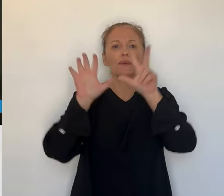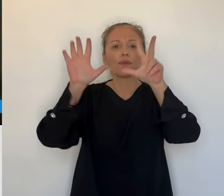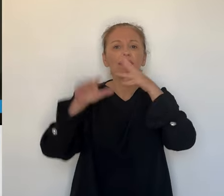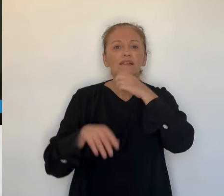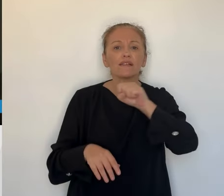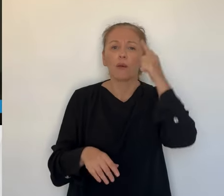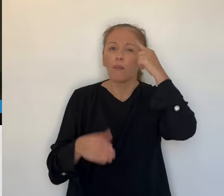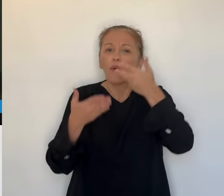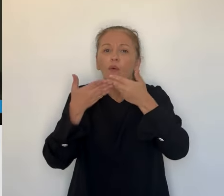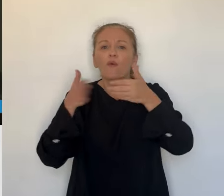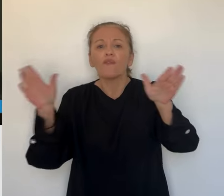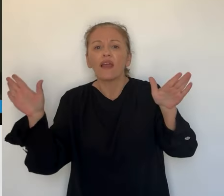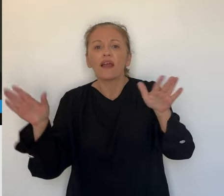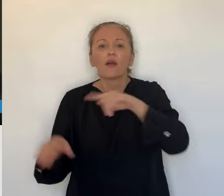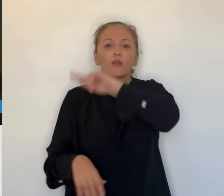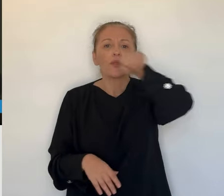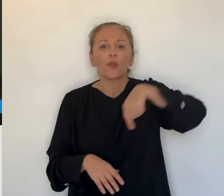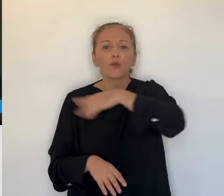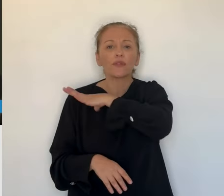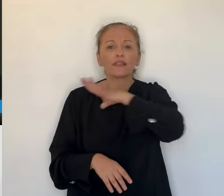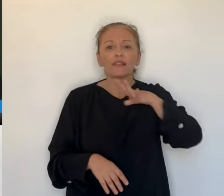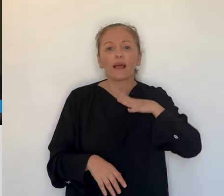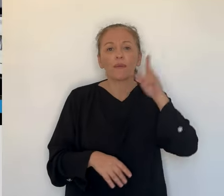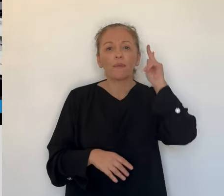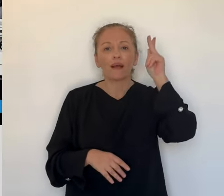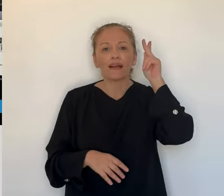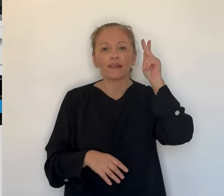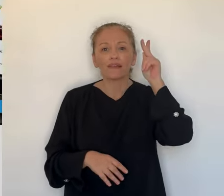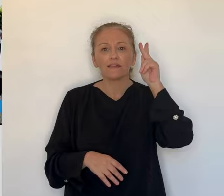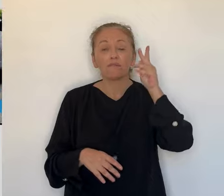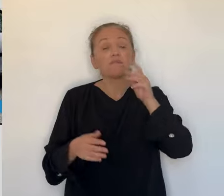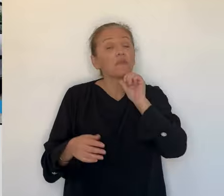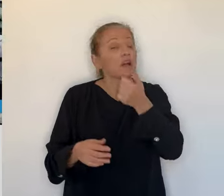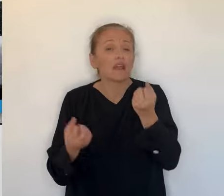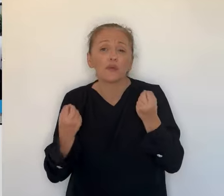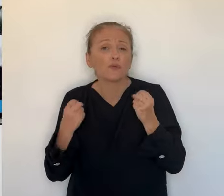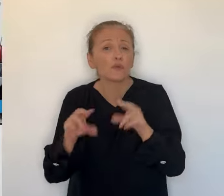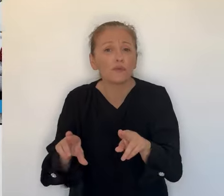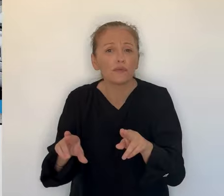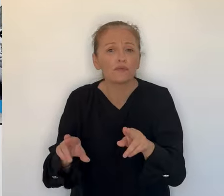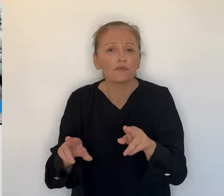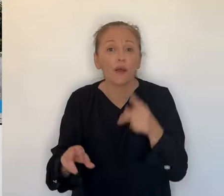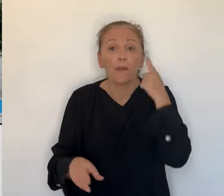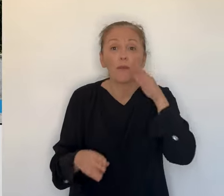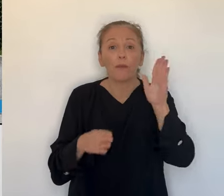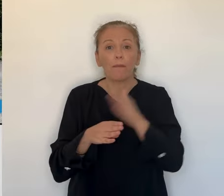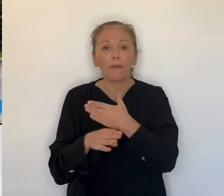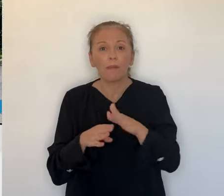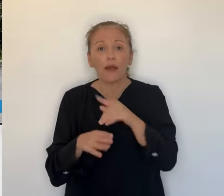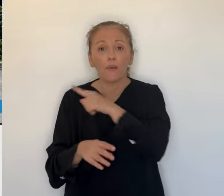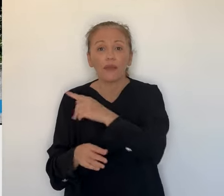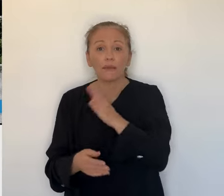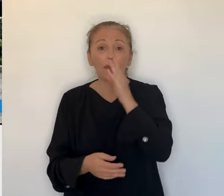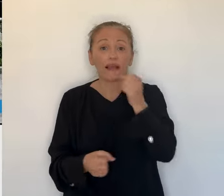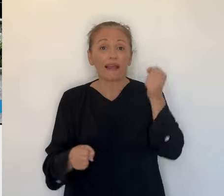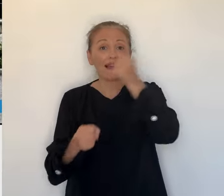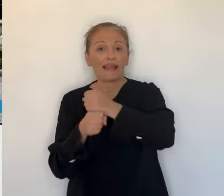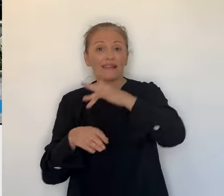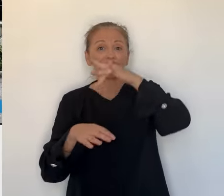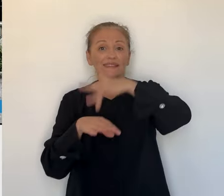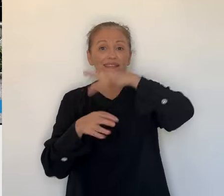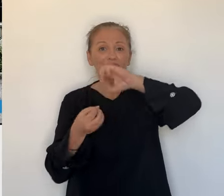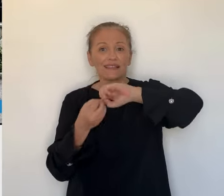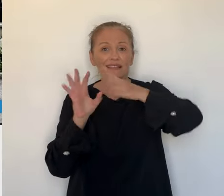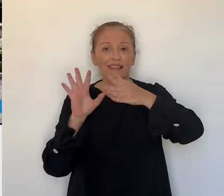prochain pour la réouverture de Notre-Dame ? Il convient de rester prudent dans l'analyse. Le cardinal Bousti aurait échangé par téléphone avec le président de la